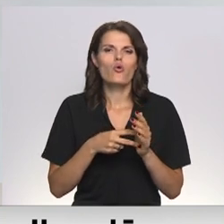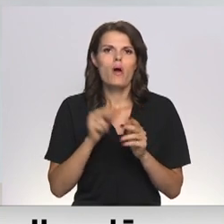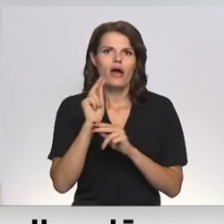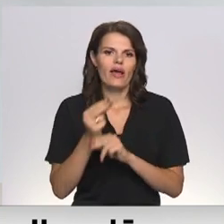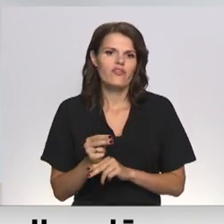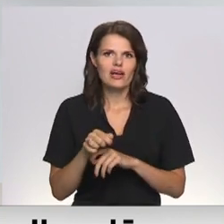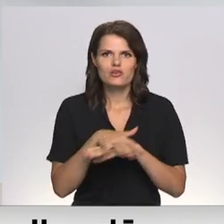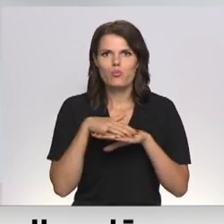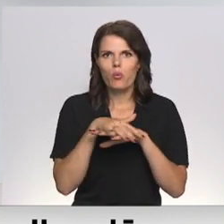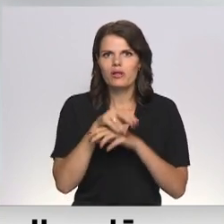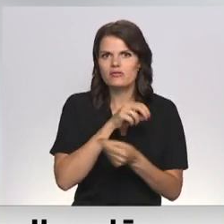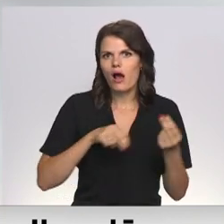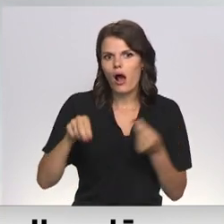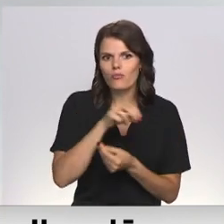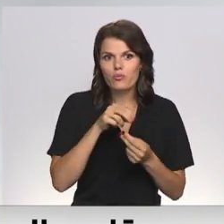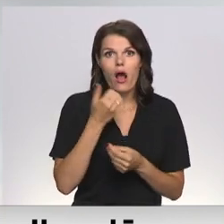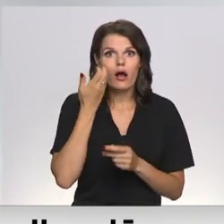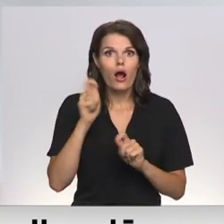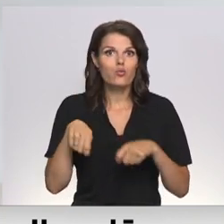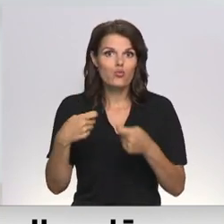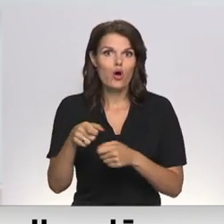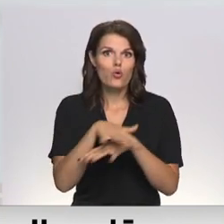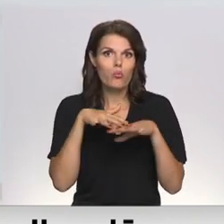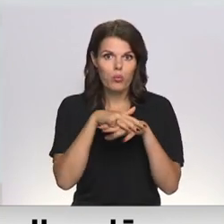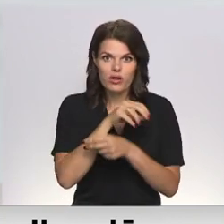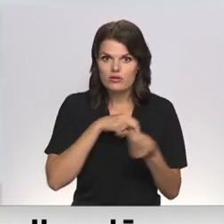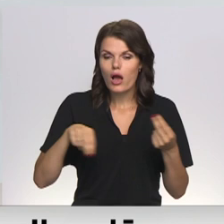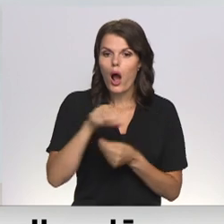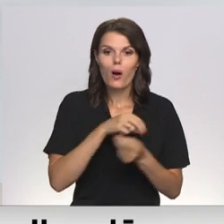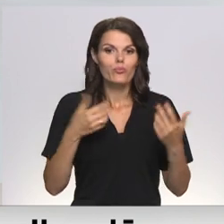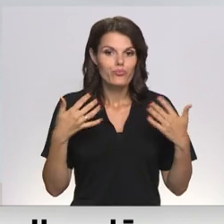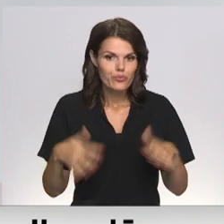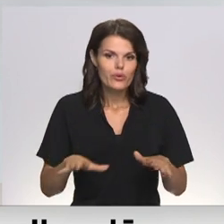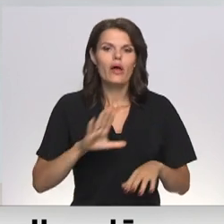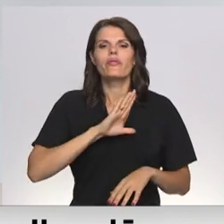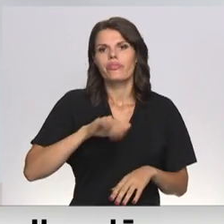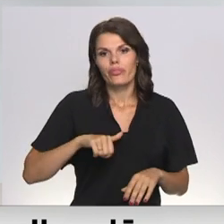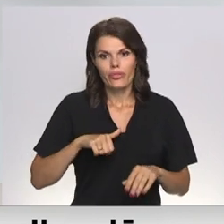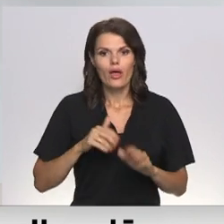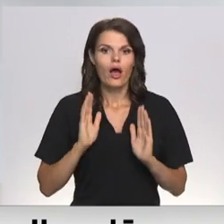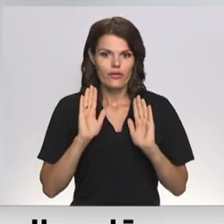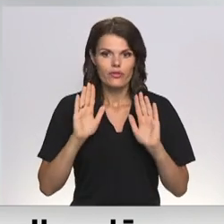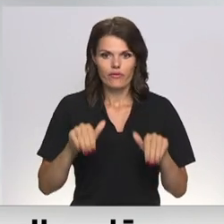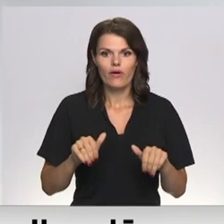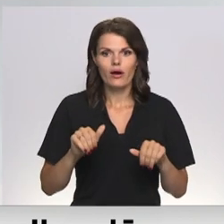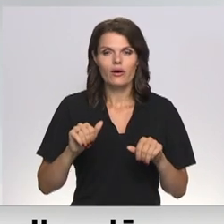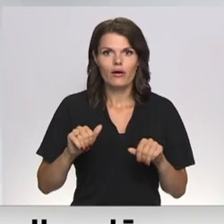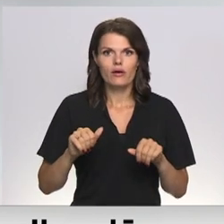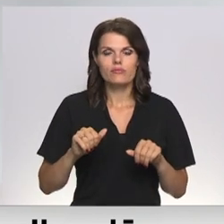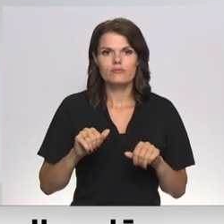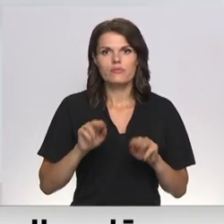Vai tas to tad, kad būs viņš nodot publiski apspriešanai, tad atiecīgi būs arī vāram nākošā